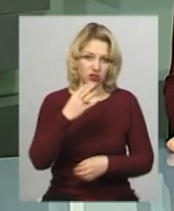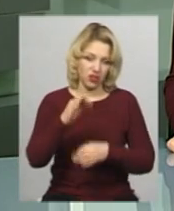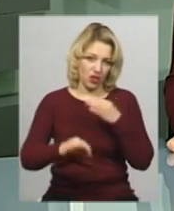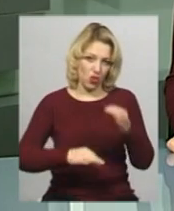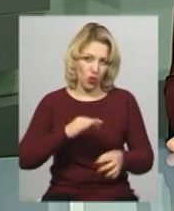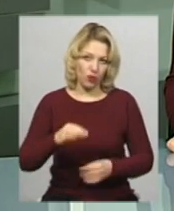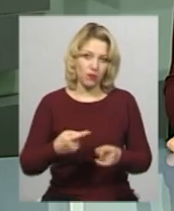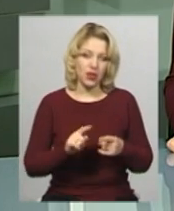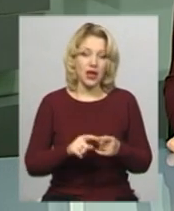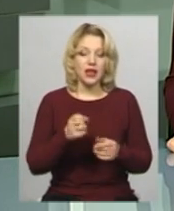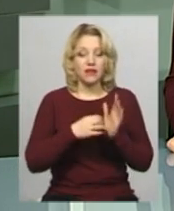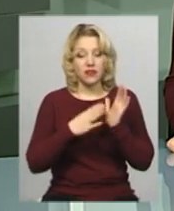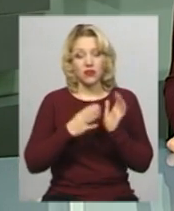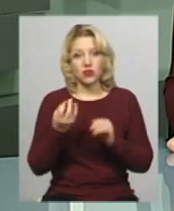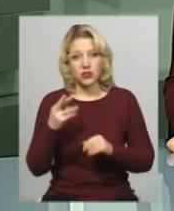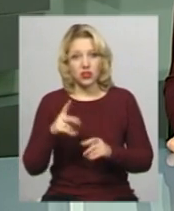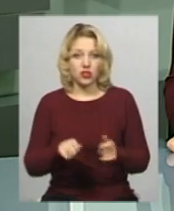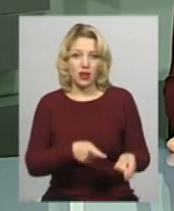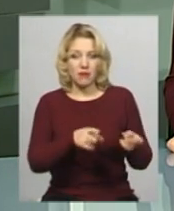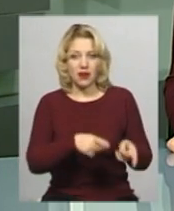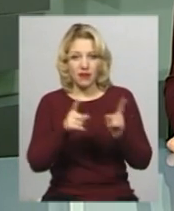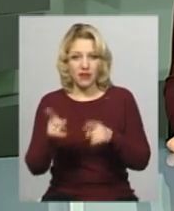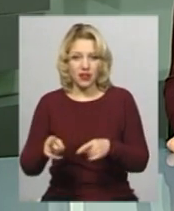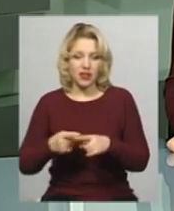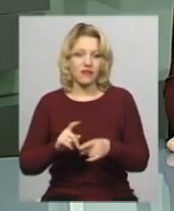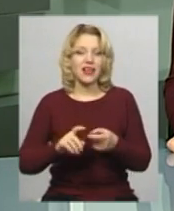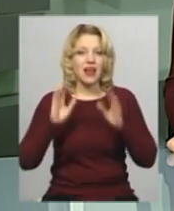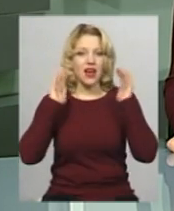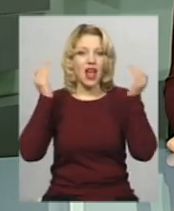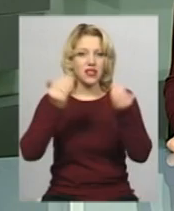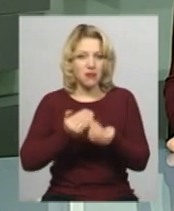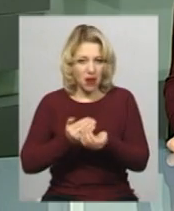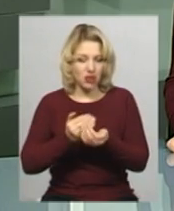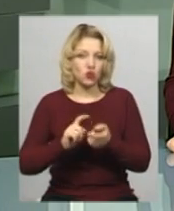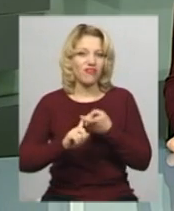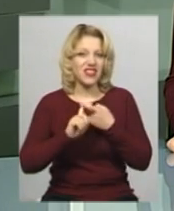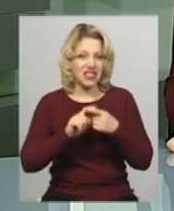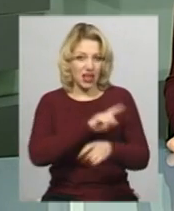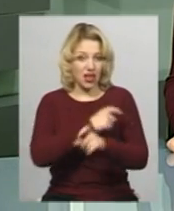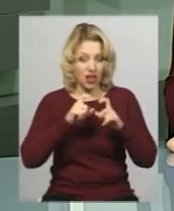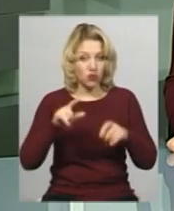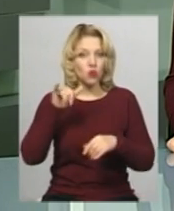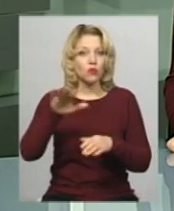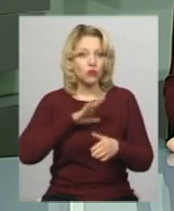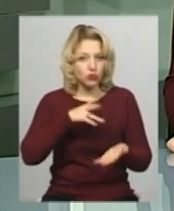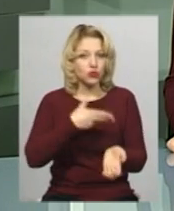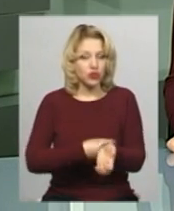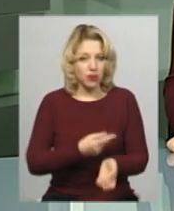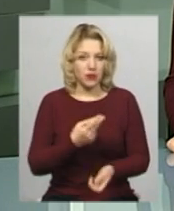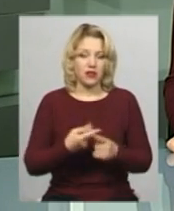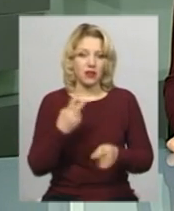січня його перевели до реанімаційного відділення Хмельницької міської інфекційної лікарні. Чоловік був двічі щеплений від кору у